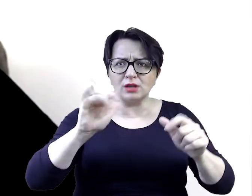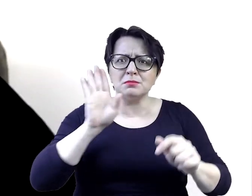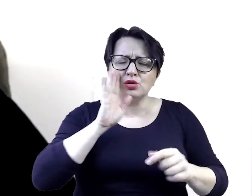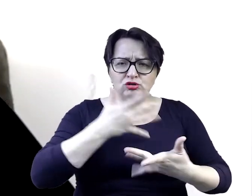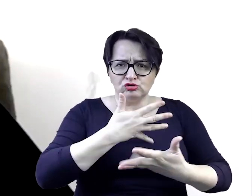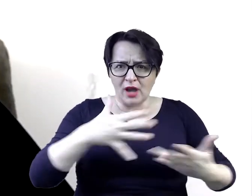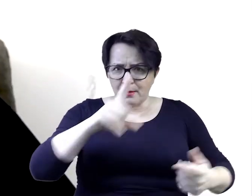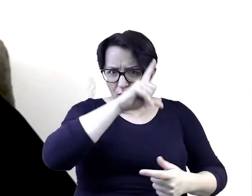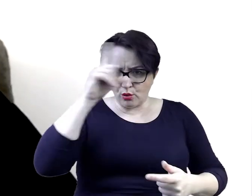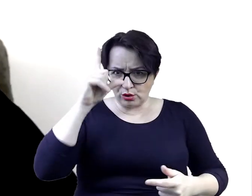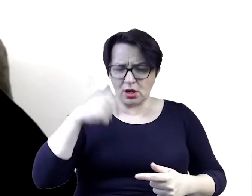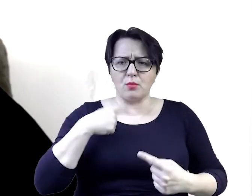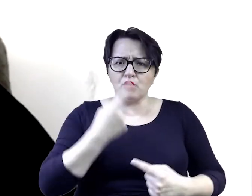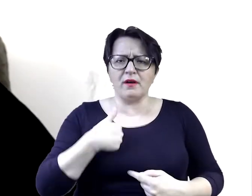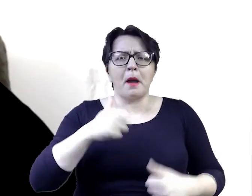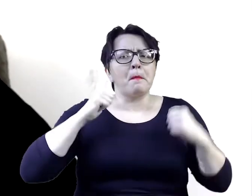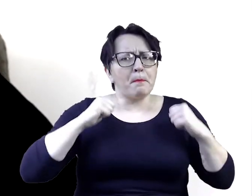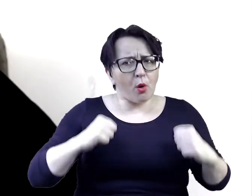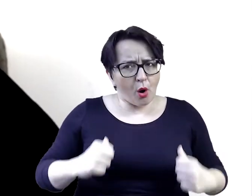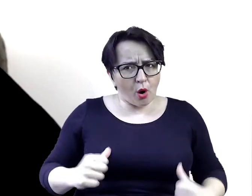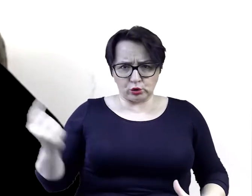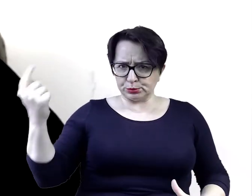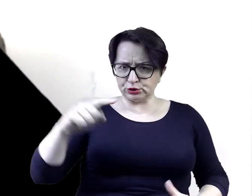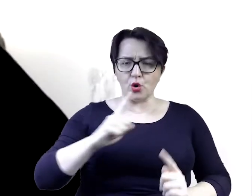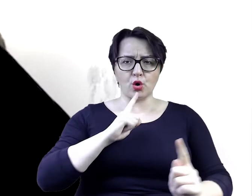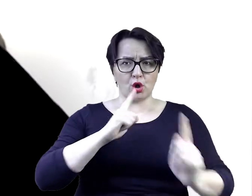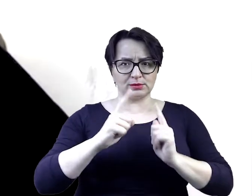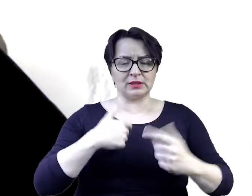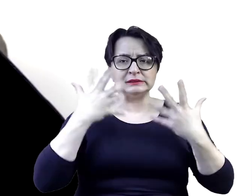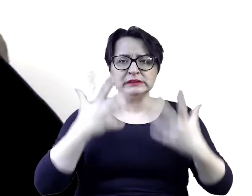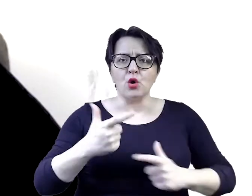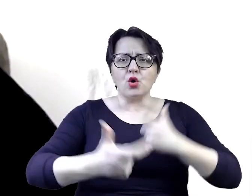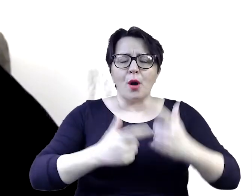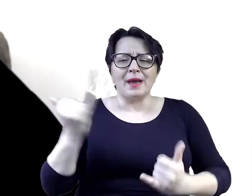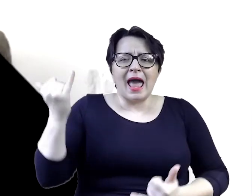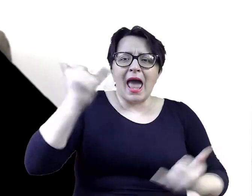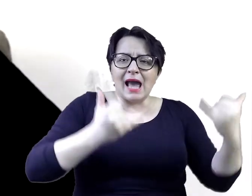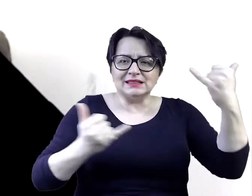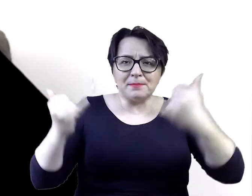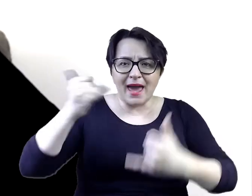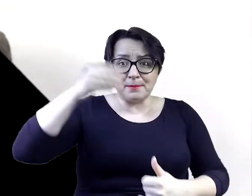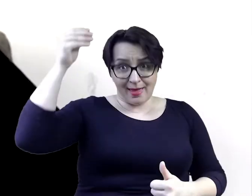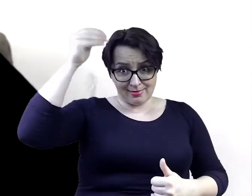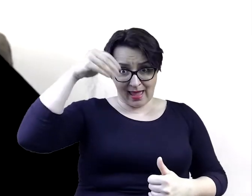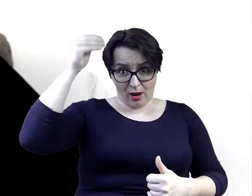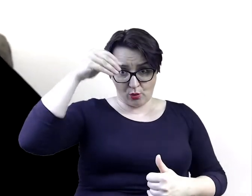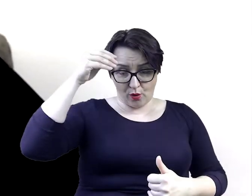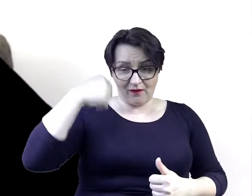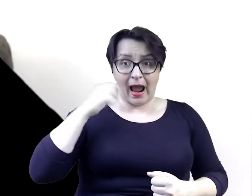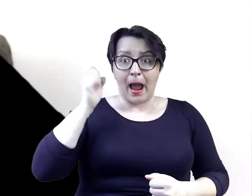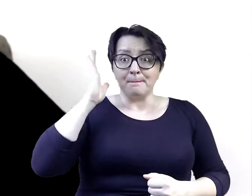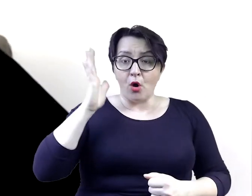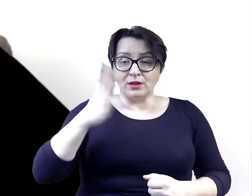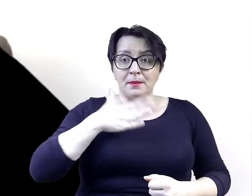celu przybycia Było nim przeprowadzenie Szeregu eksperymentów naukowych Które w konsekwencji Pozwolą zachować